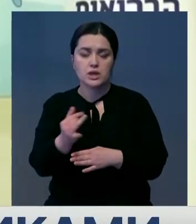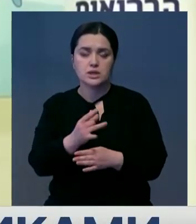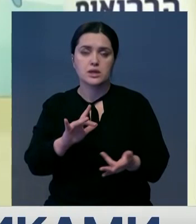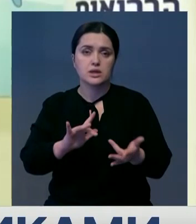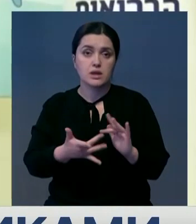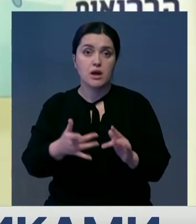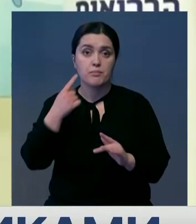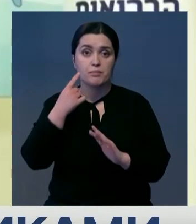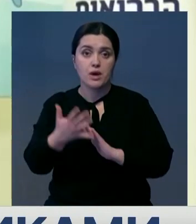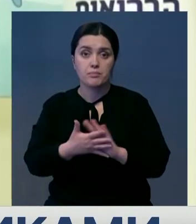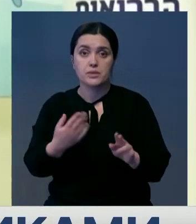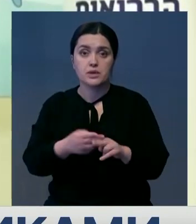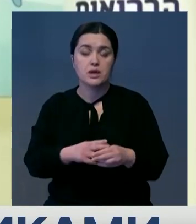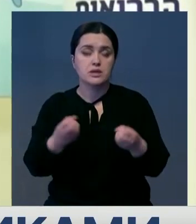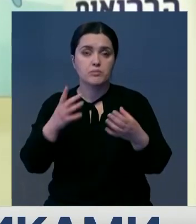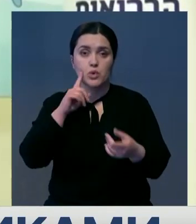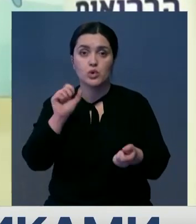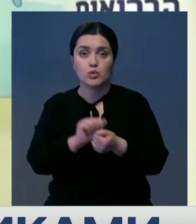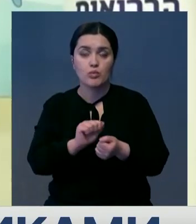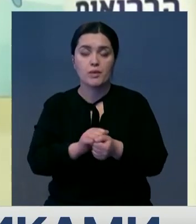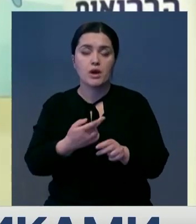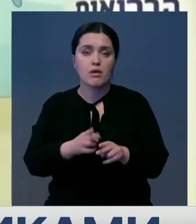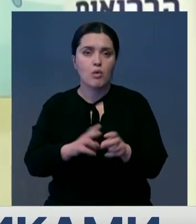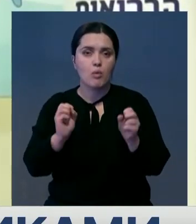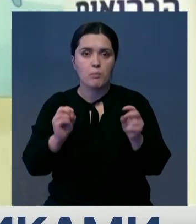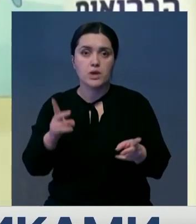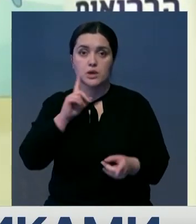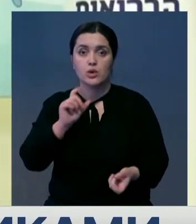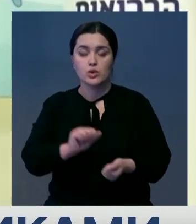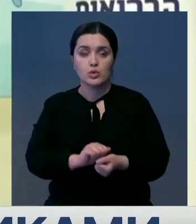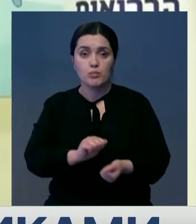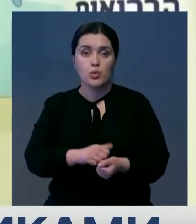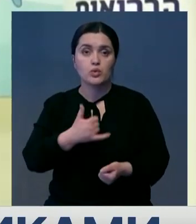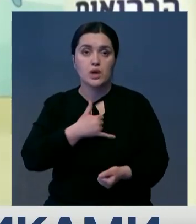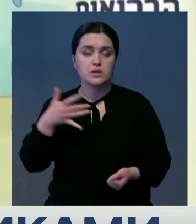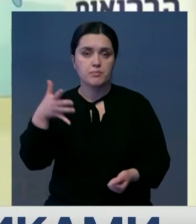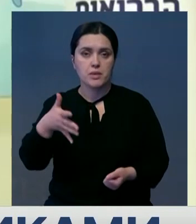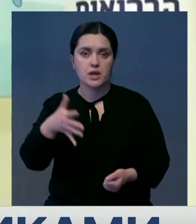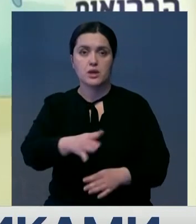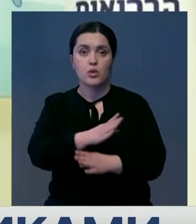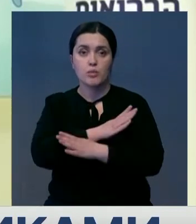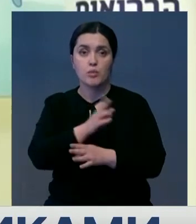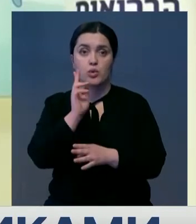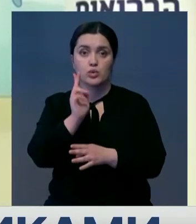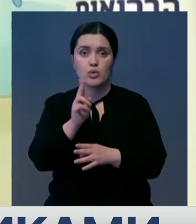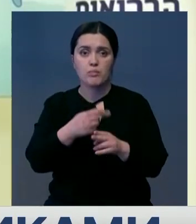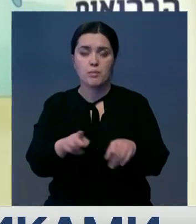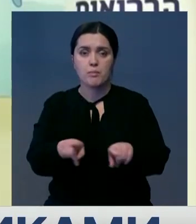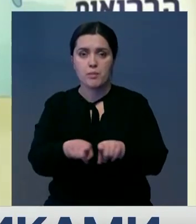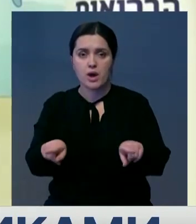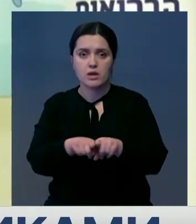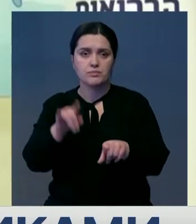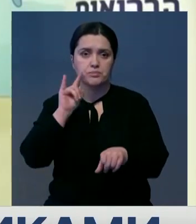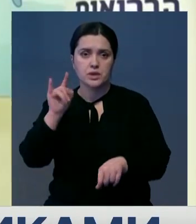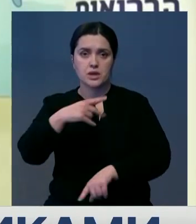Поймите, это не просто глупость, это опасная глупость. У нас больше пяти тысяч погибших и всякие призывы бойкотировать